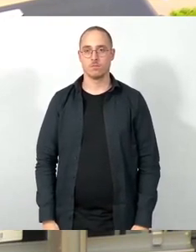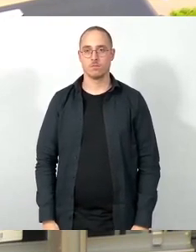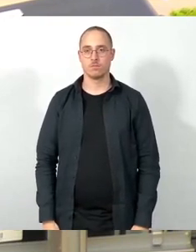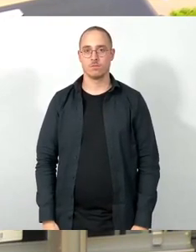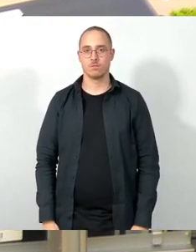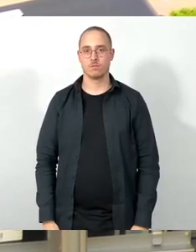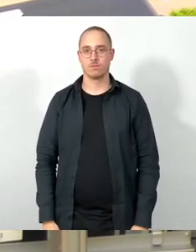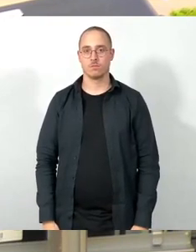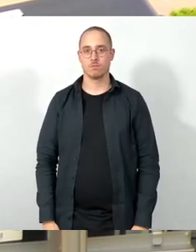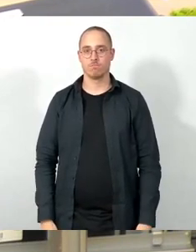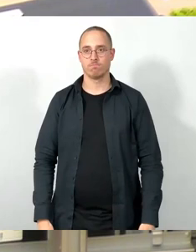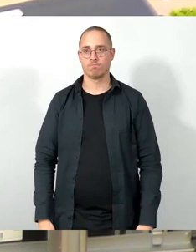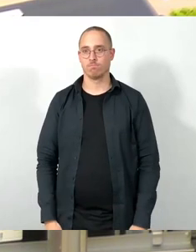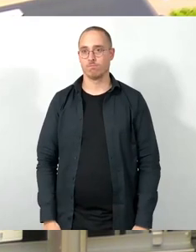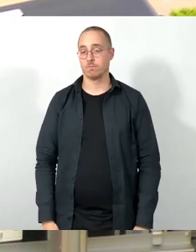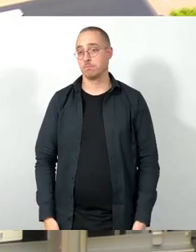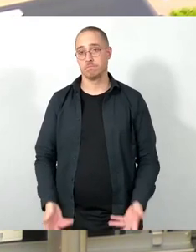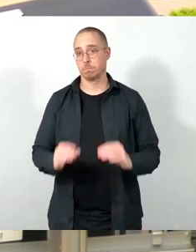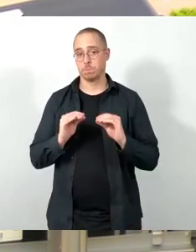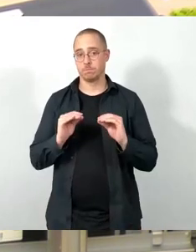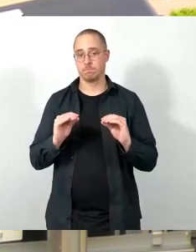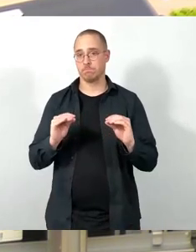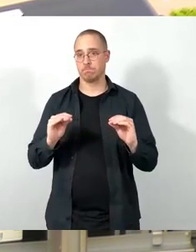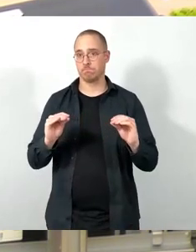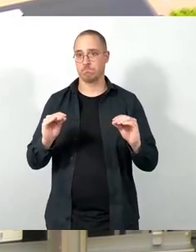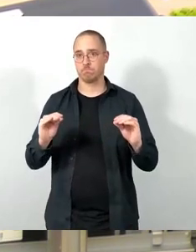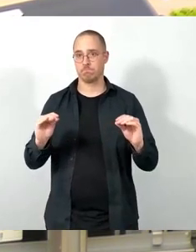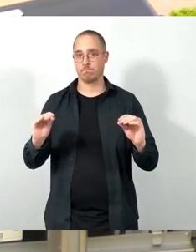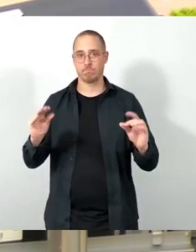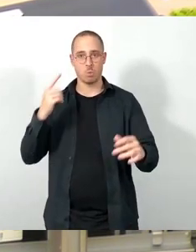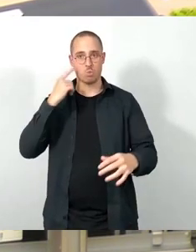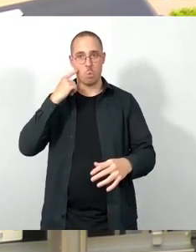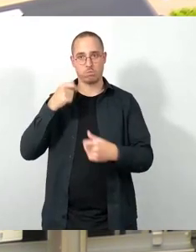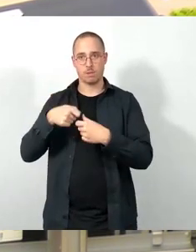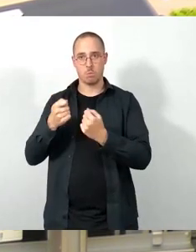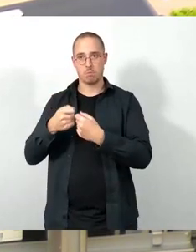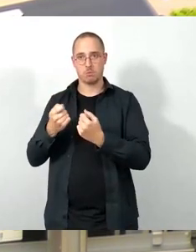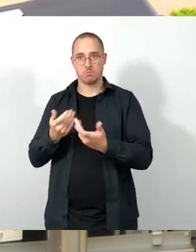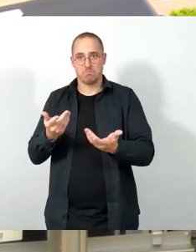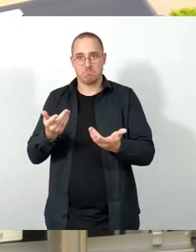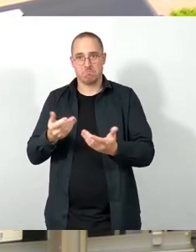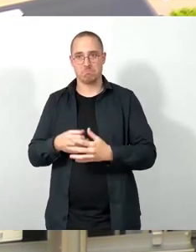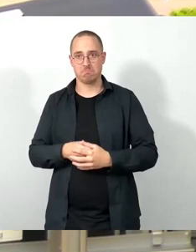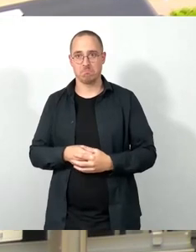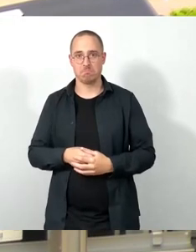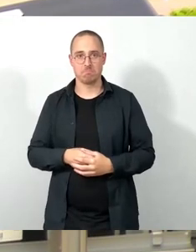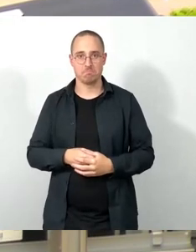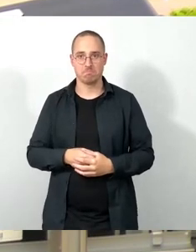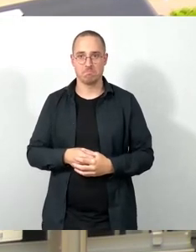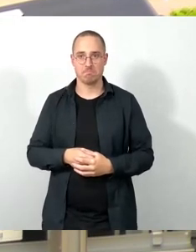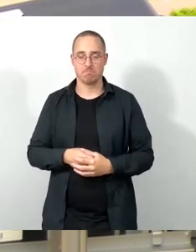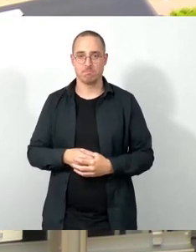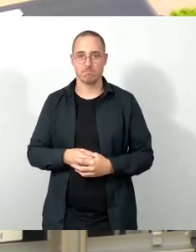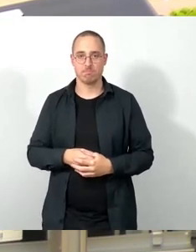Glötsche. Die beiden decken Gebiete in dieser Stadt ab, die vom HSKD nicht bespielt werden, wo das